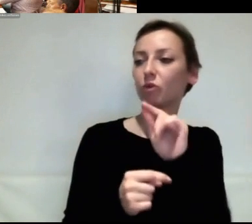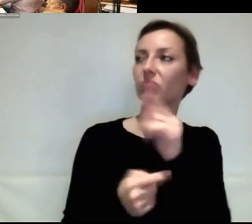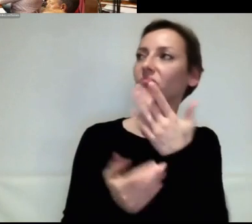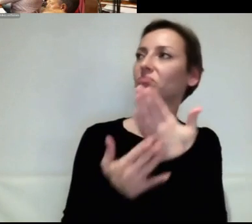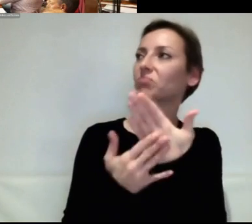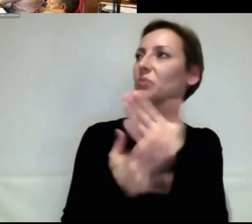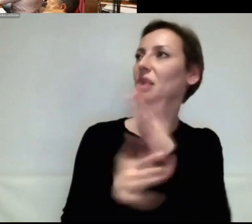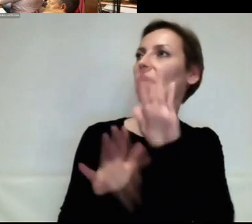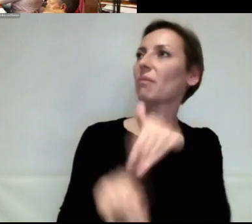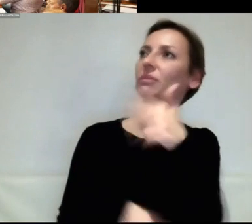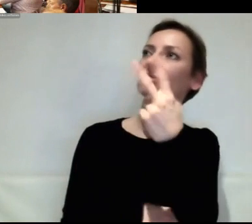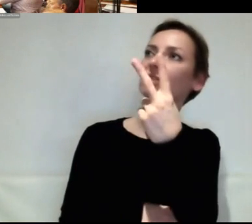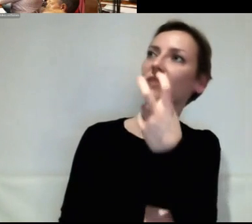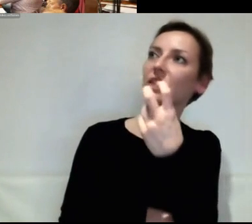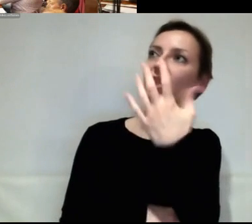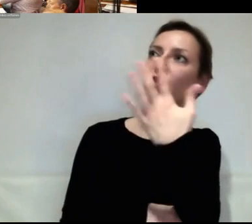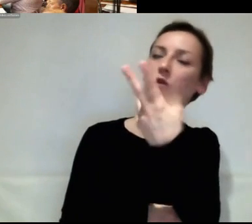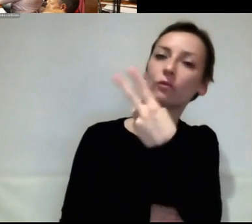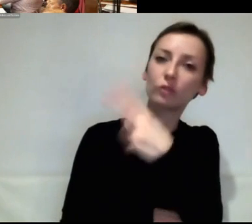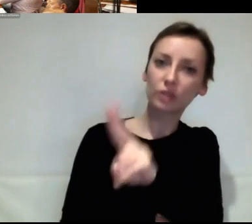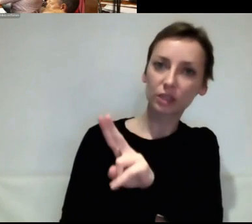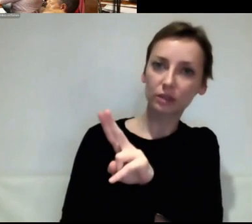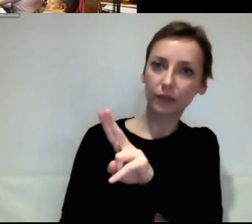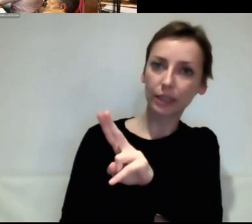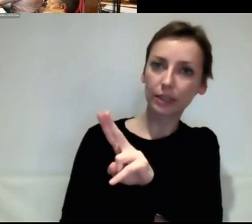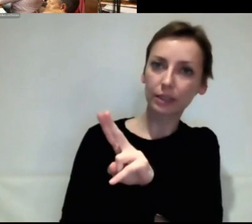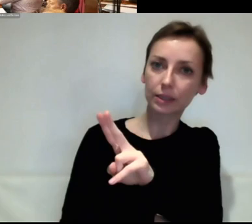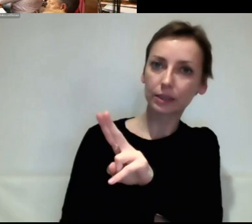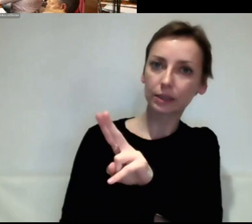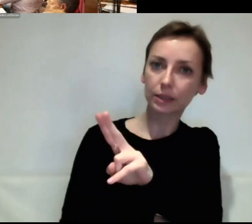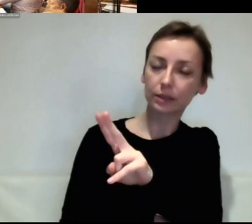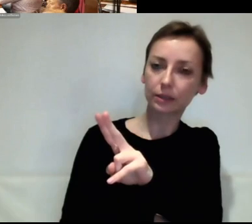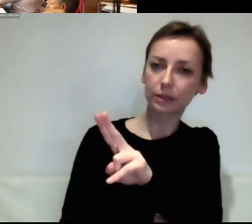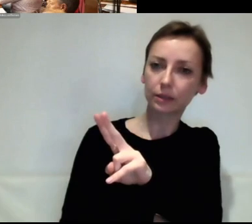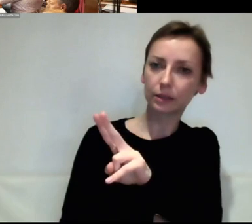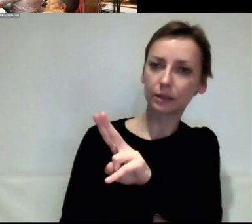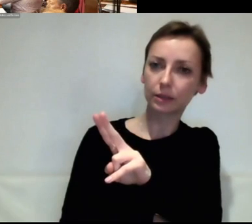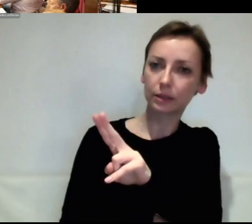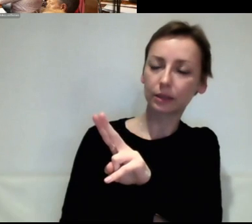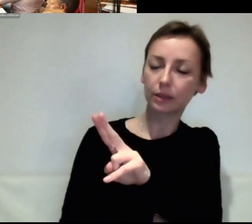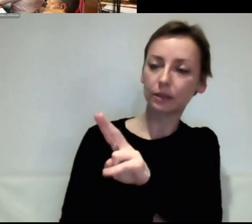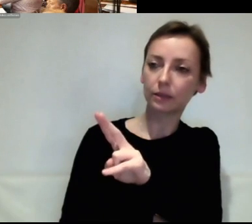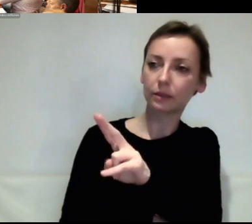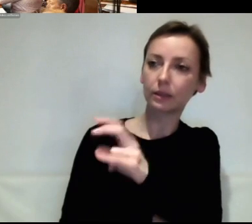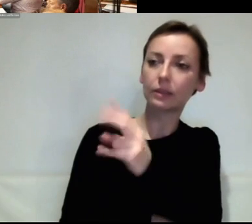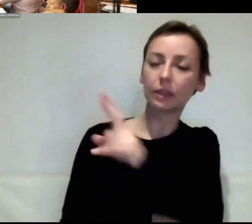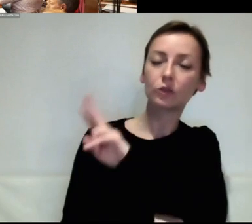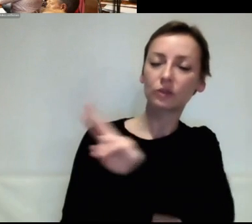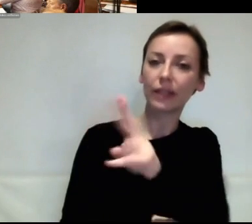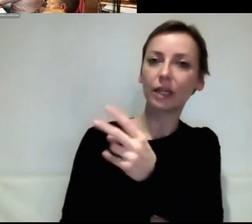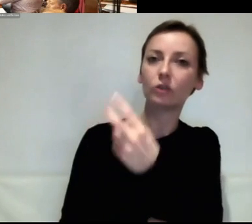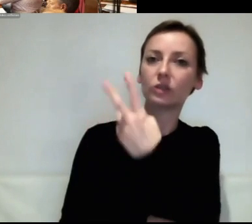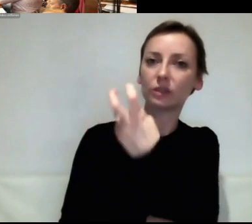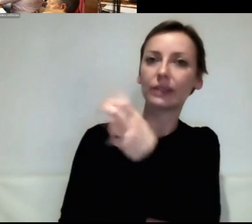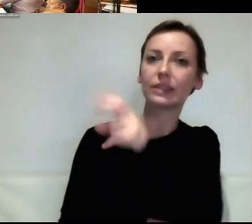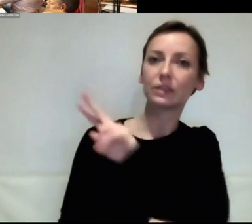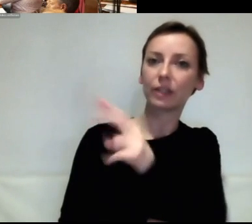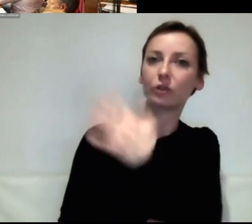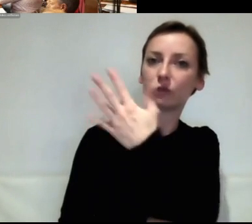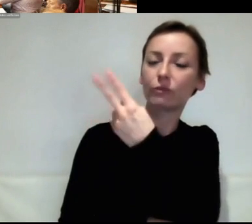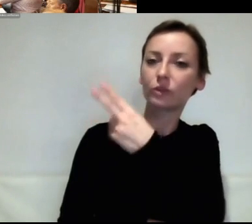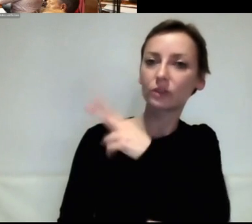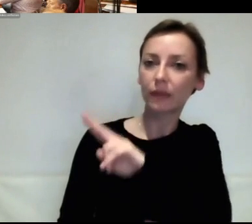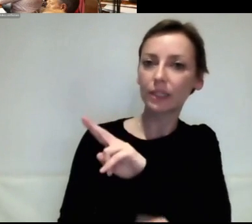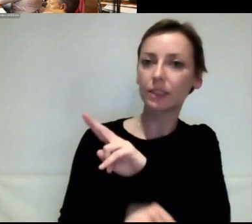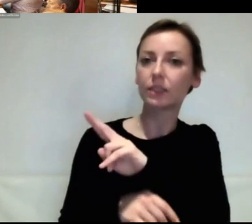Inlandsflüge verboten werden, solange es eine kostengünstige und umweltfreundliche Alternative